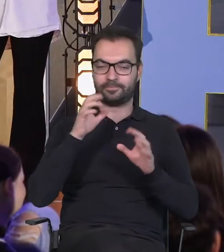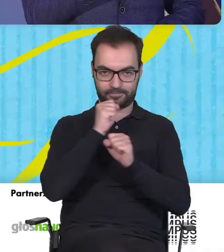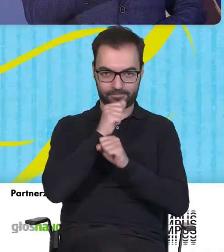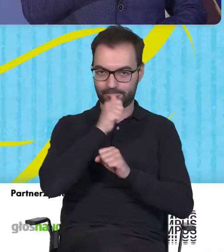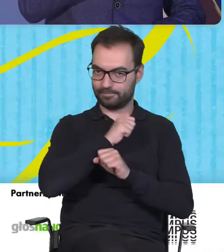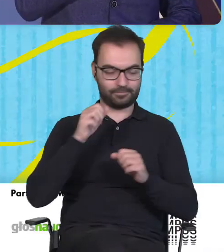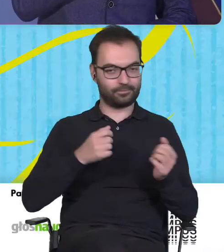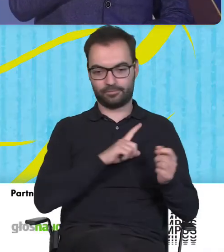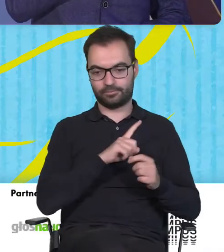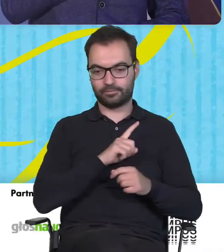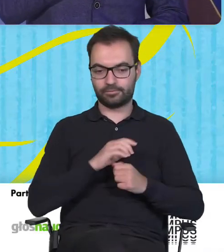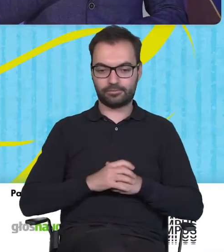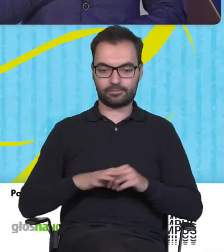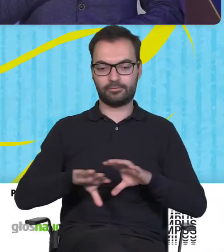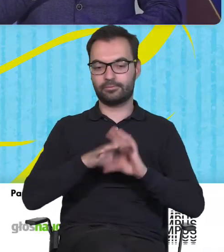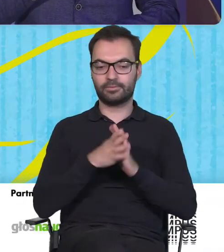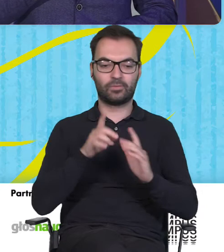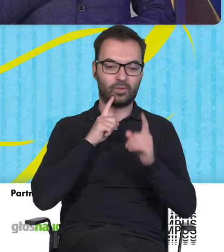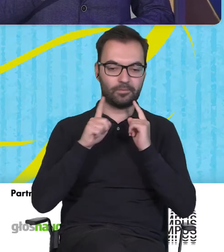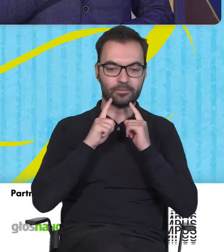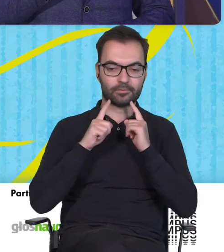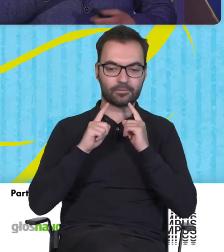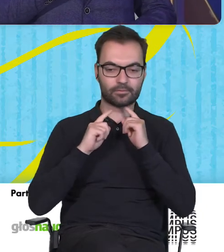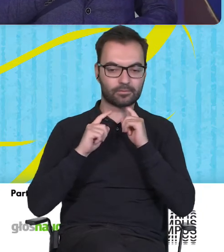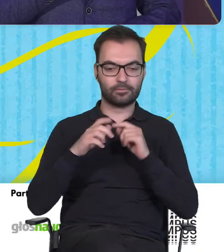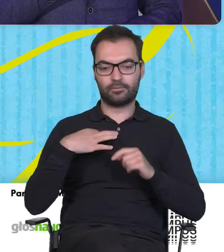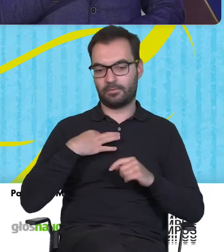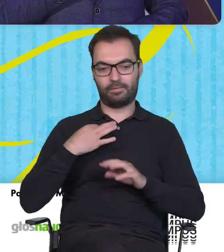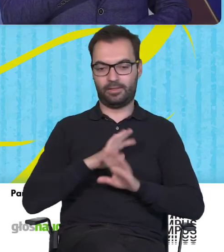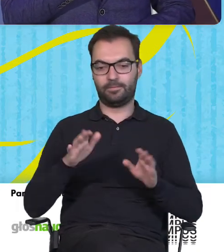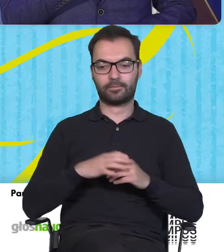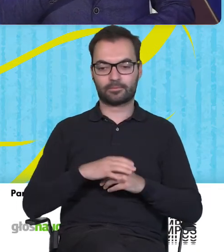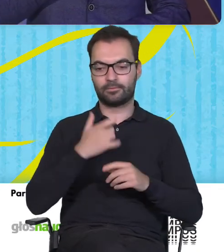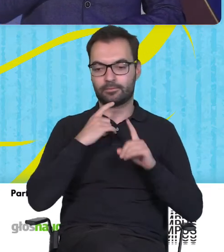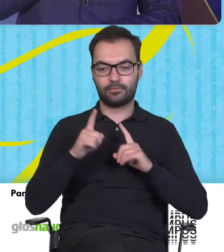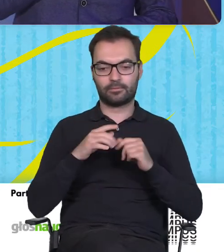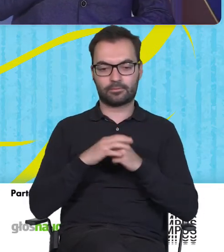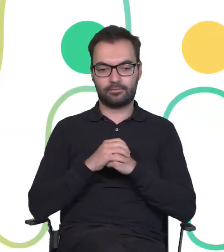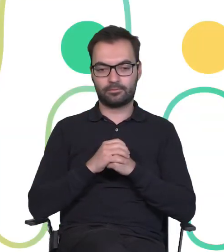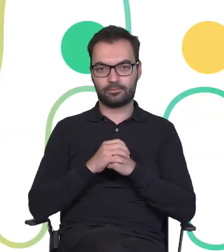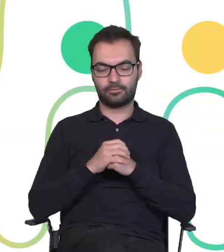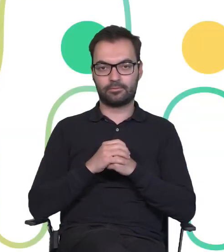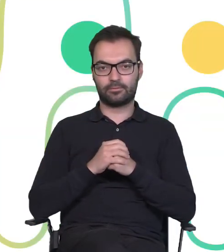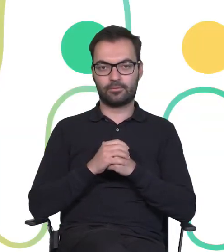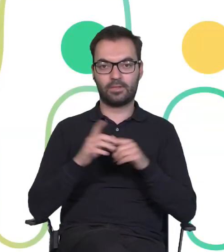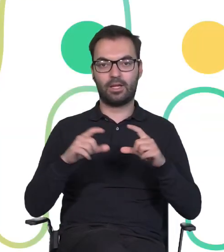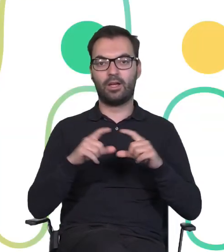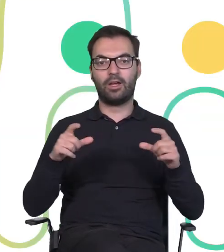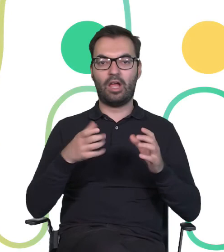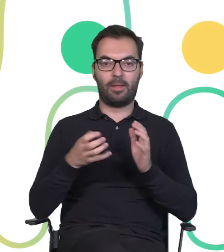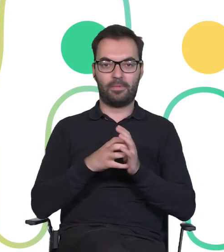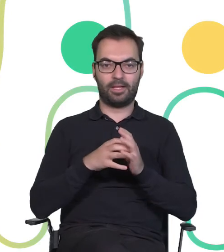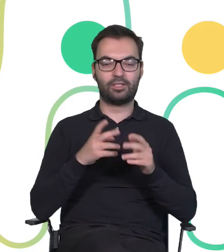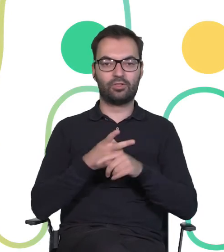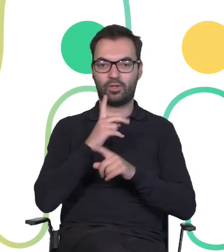strzeżone. Wszystkie konwersacje są prywatne. Co to oznacza? Dostęp do takiej konwersacji